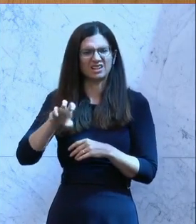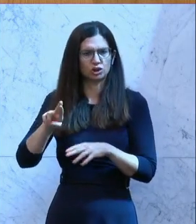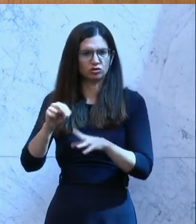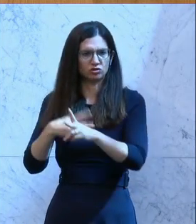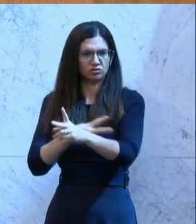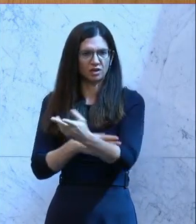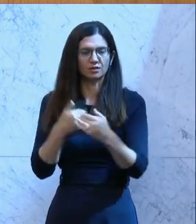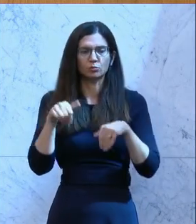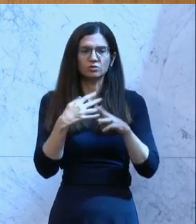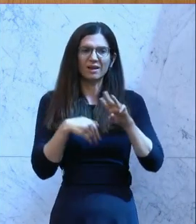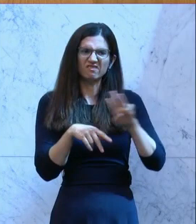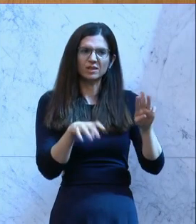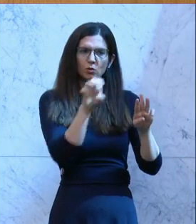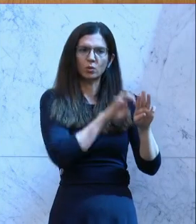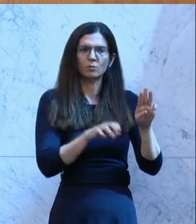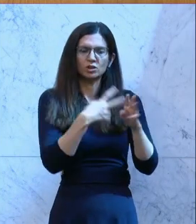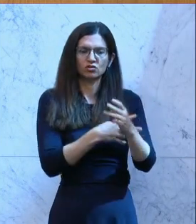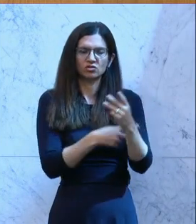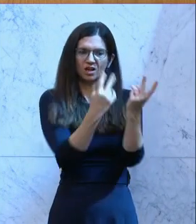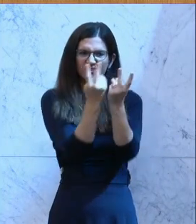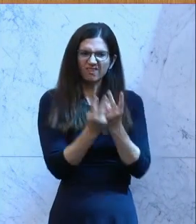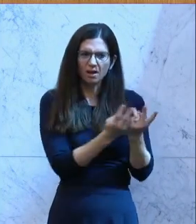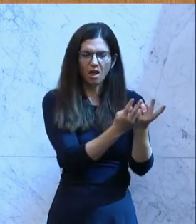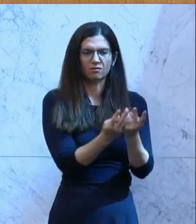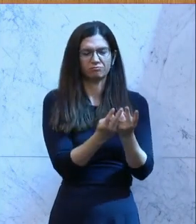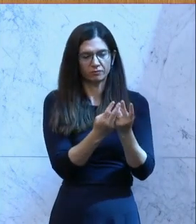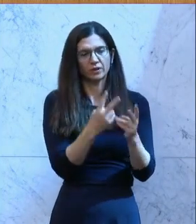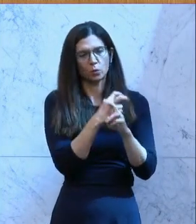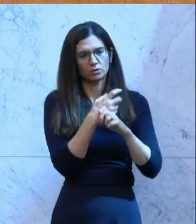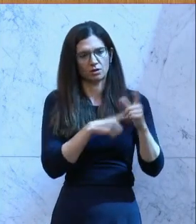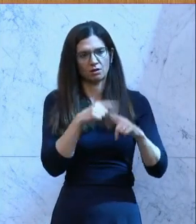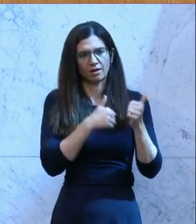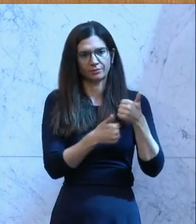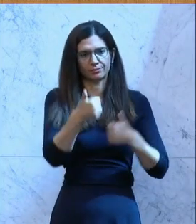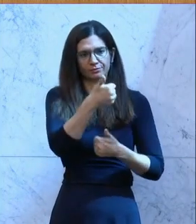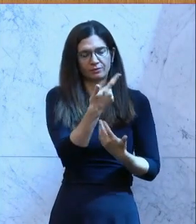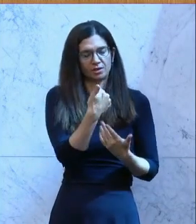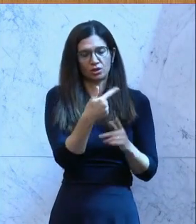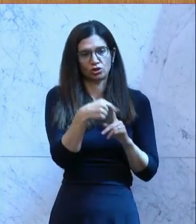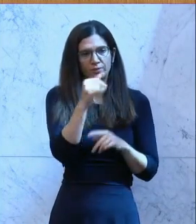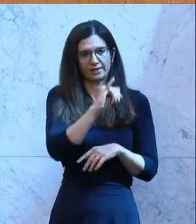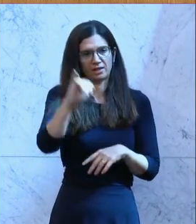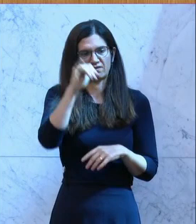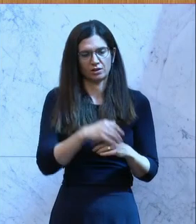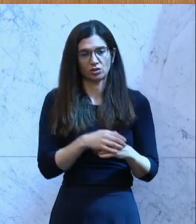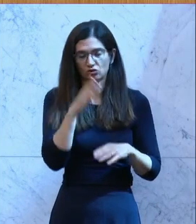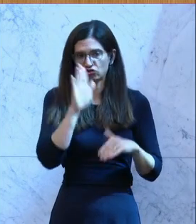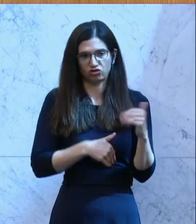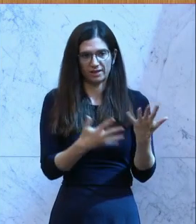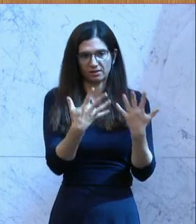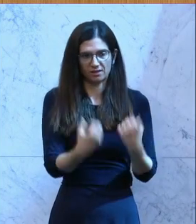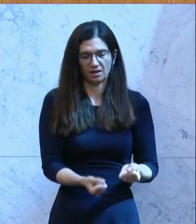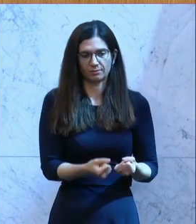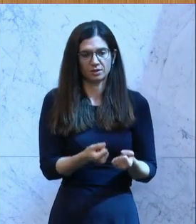werden uns wohl mit den westeuropäischen Staaten vergleichen. Und da ist das Ergebnis Ihrer Politik ganz schlecht. Weil wir